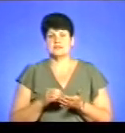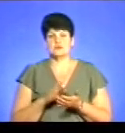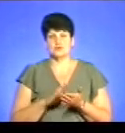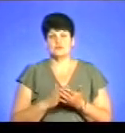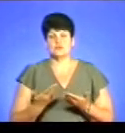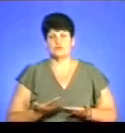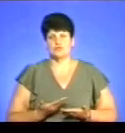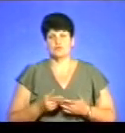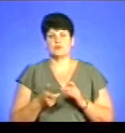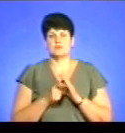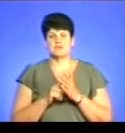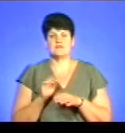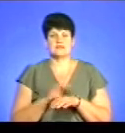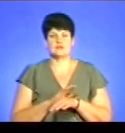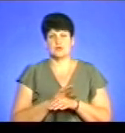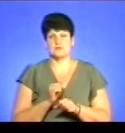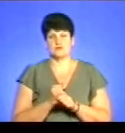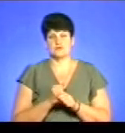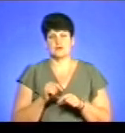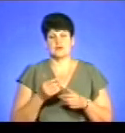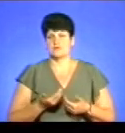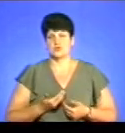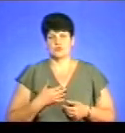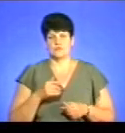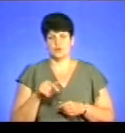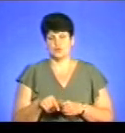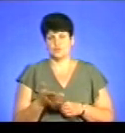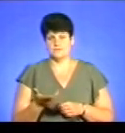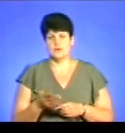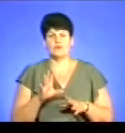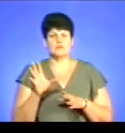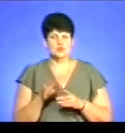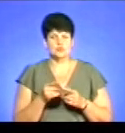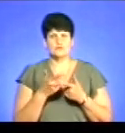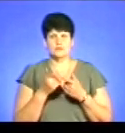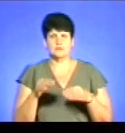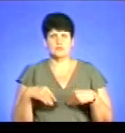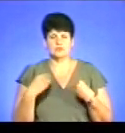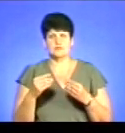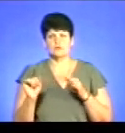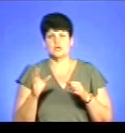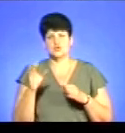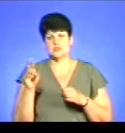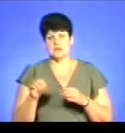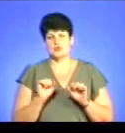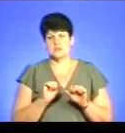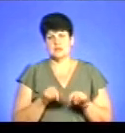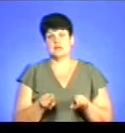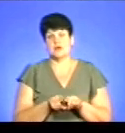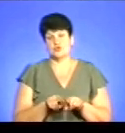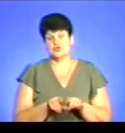але фактично в ньому не проживають. Всі цю інформацію треба подати до управління соціального захисту і також